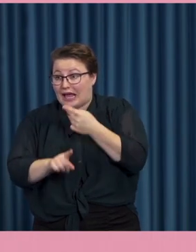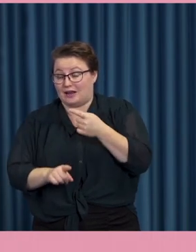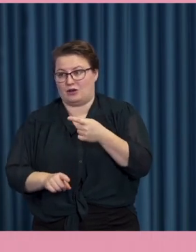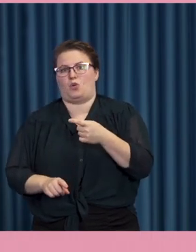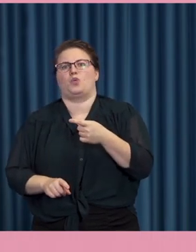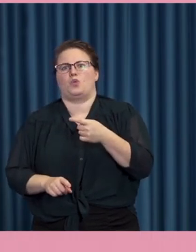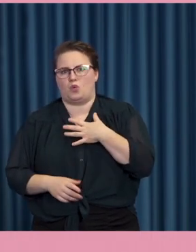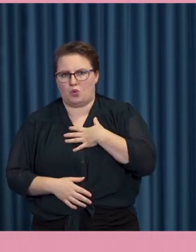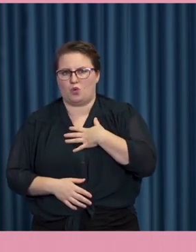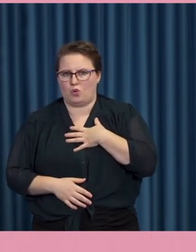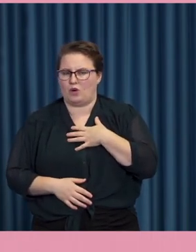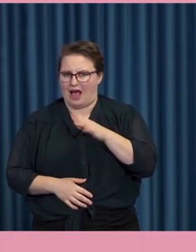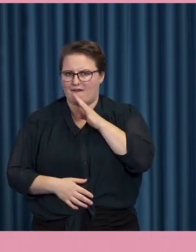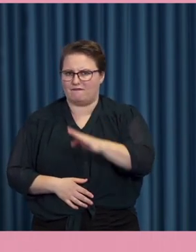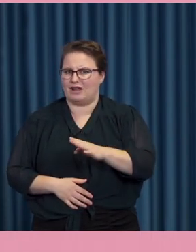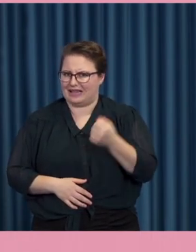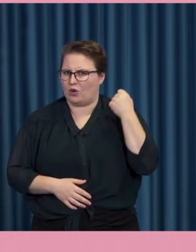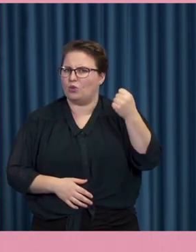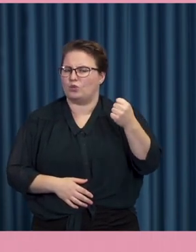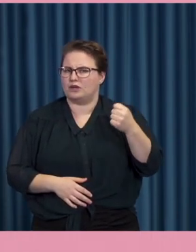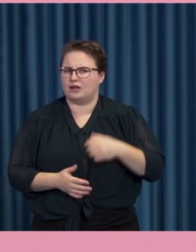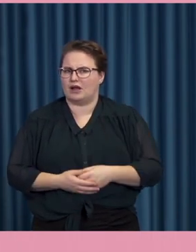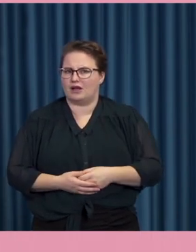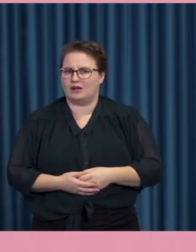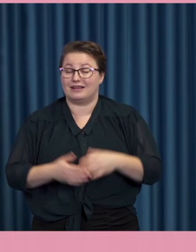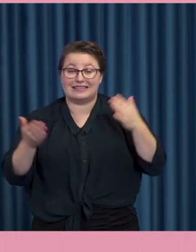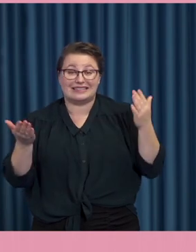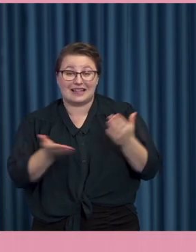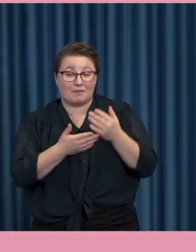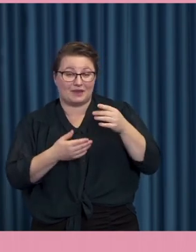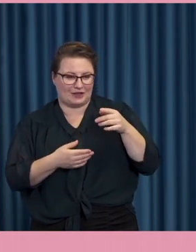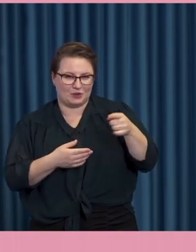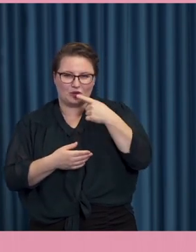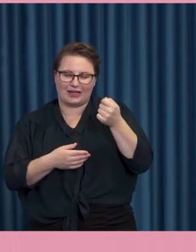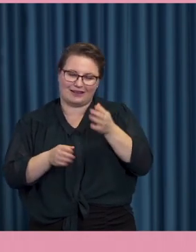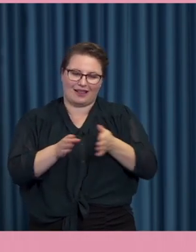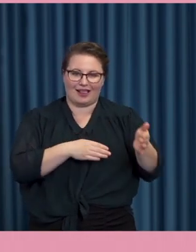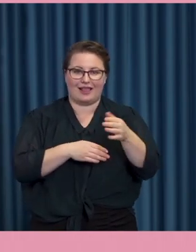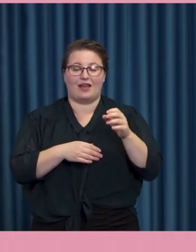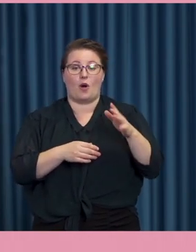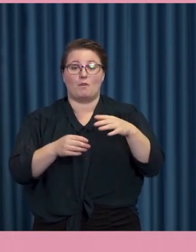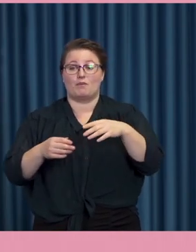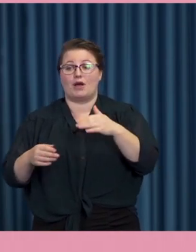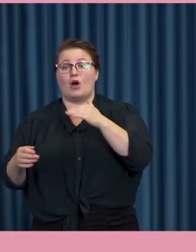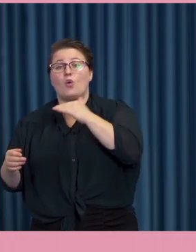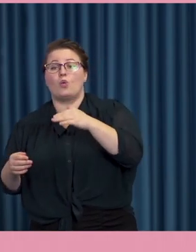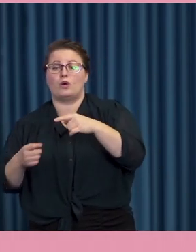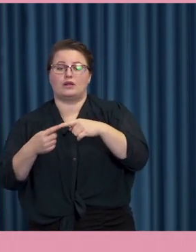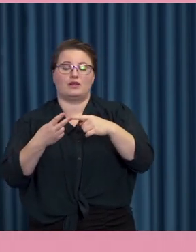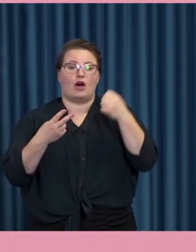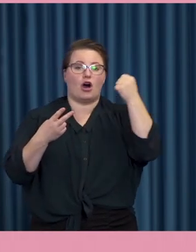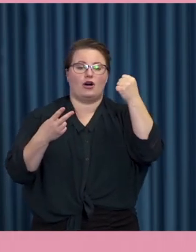ett väldigt stort hot mot demokratin. Sen har vi den här andra sidan som du nämnde i förbifarten. När hot och hat får journalister, forskare